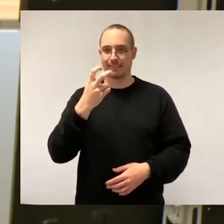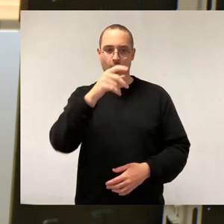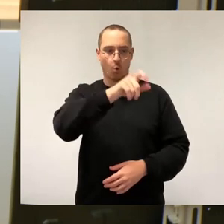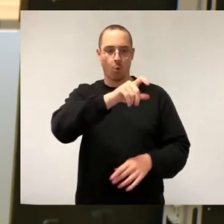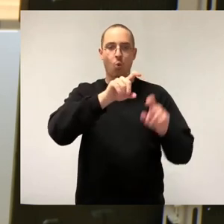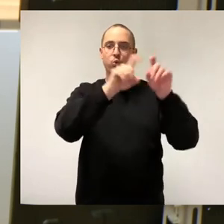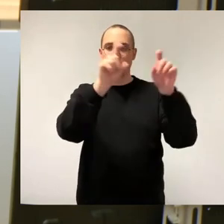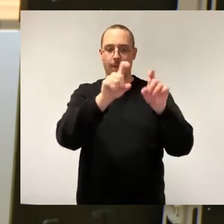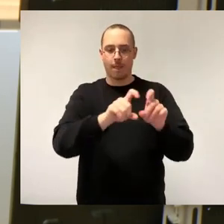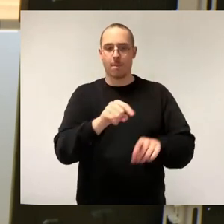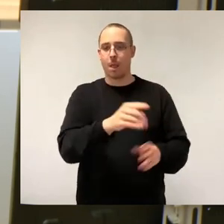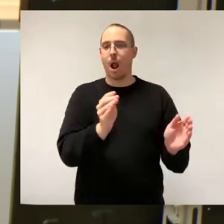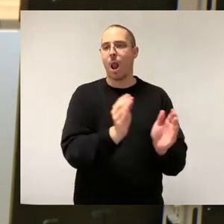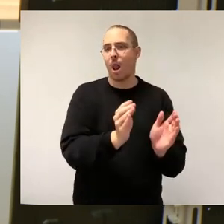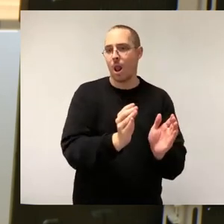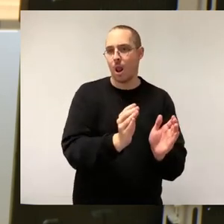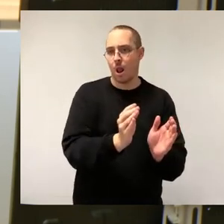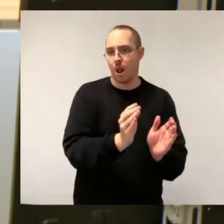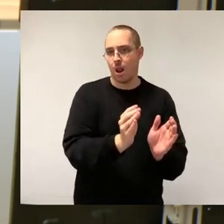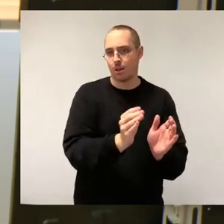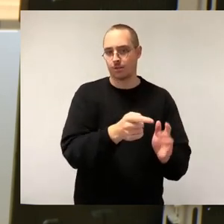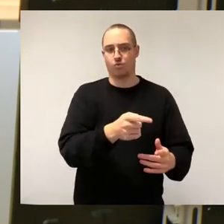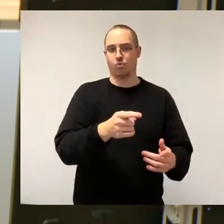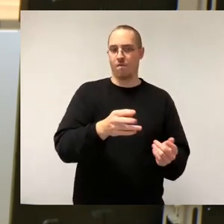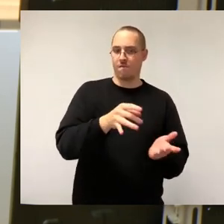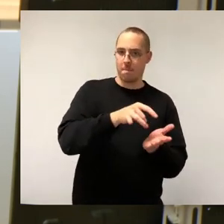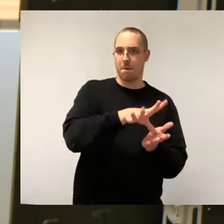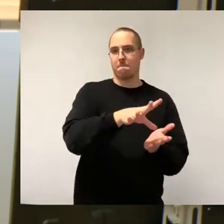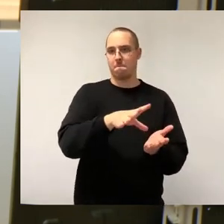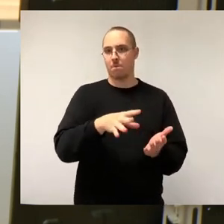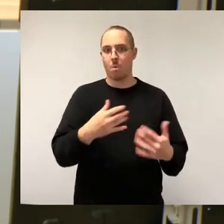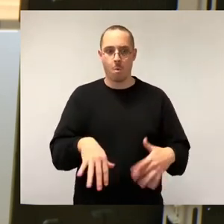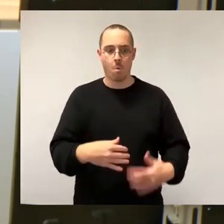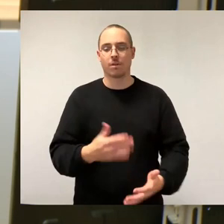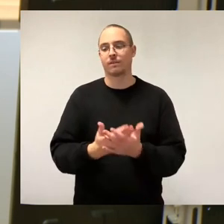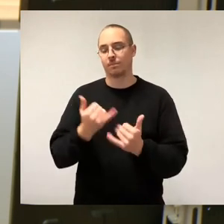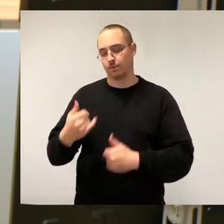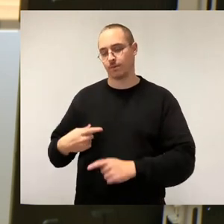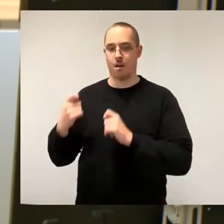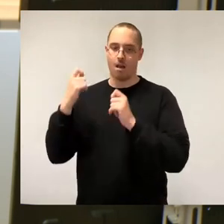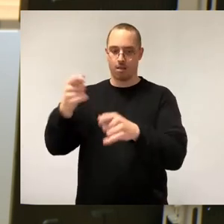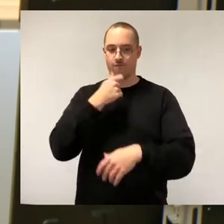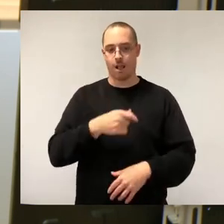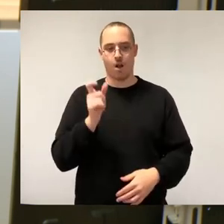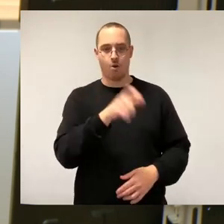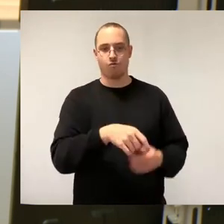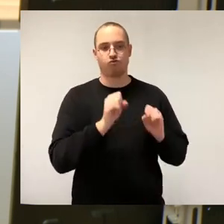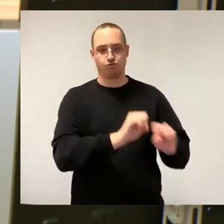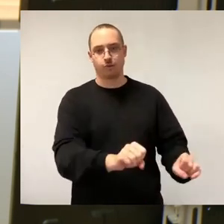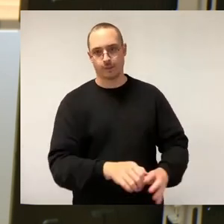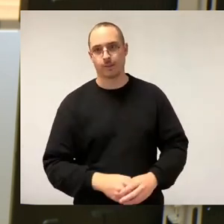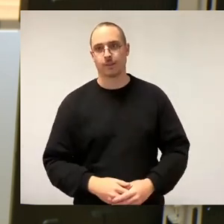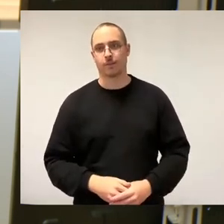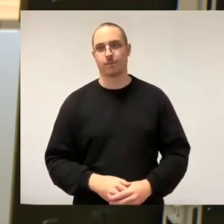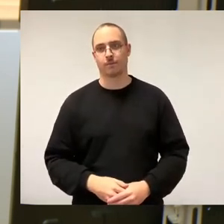diese drei Anträge gibt, die sehr unterschiedlich gestaltet sind. Und wir haben uns tatsächlich vor dem Hintergrund dieser Forderung nach einem Gremium, das